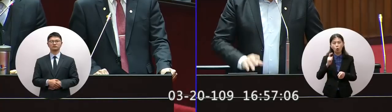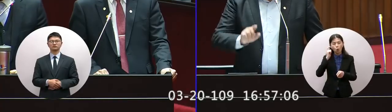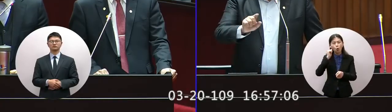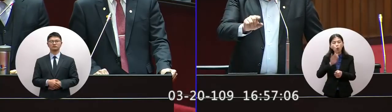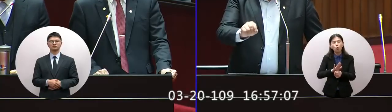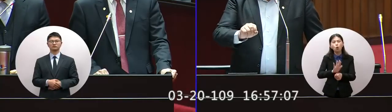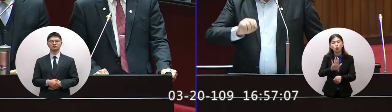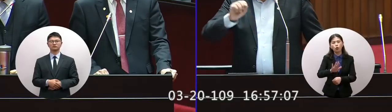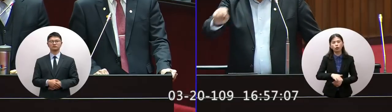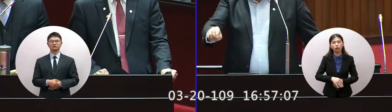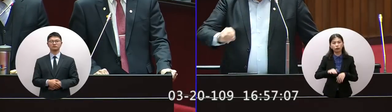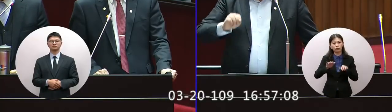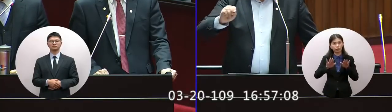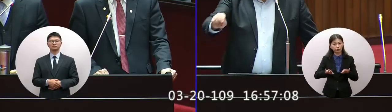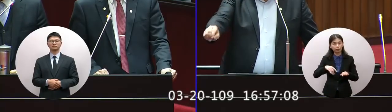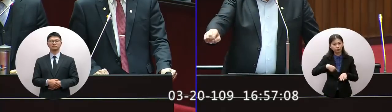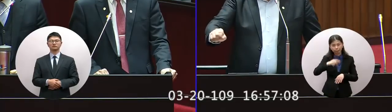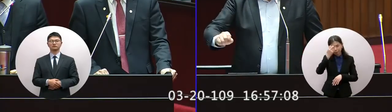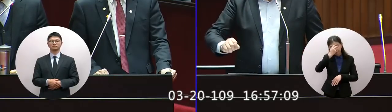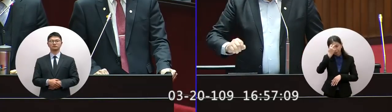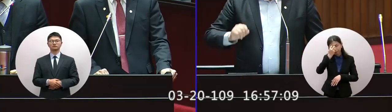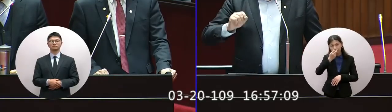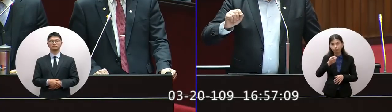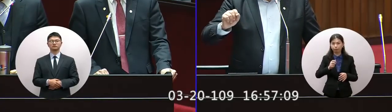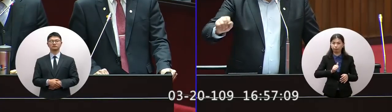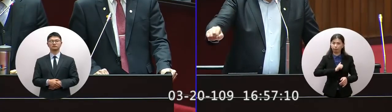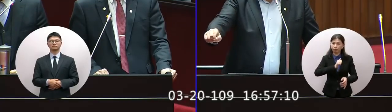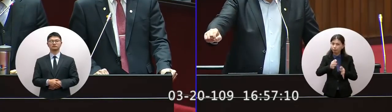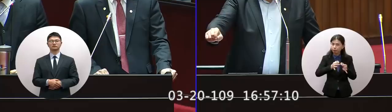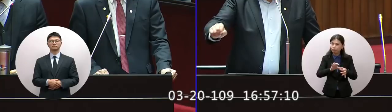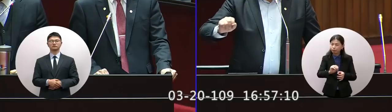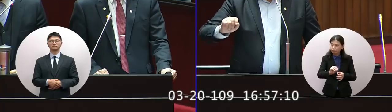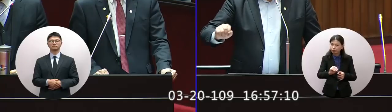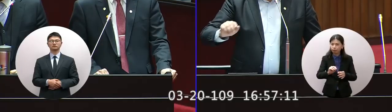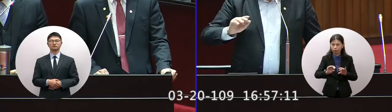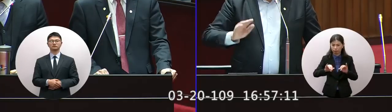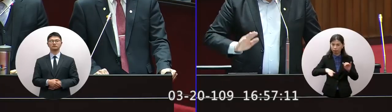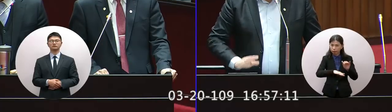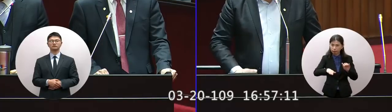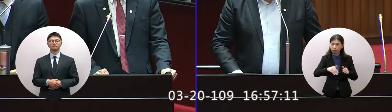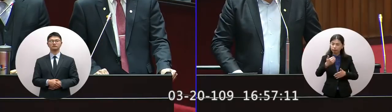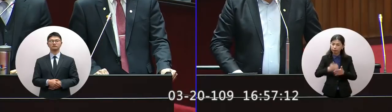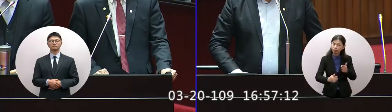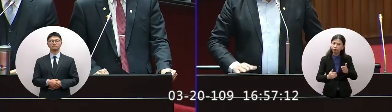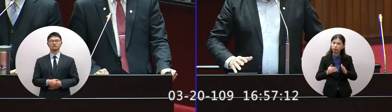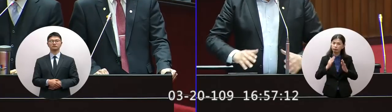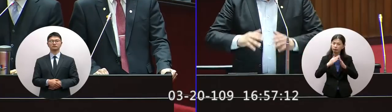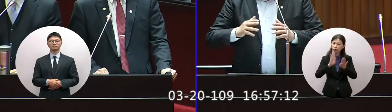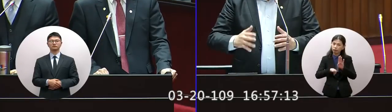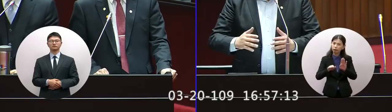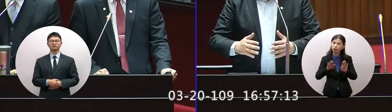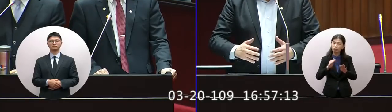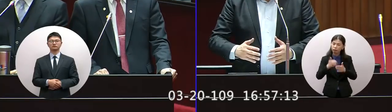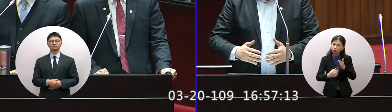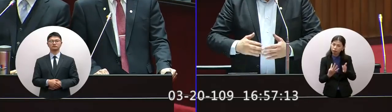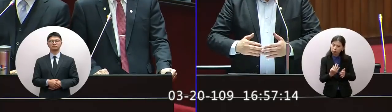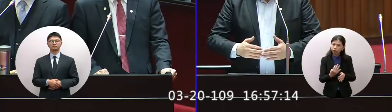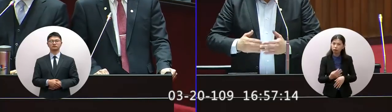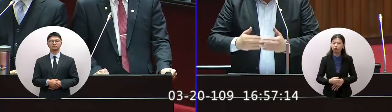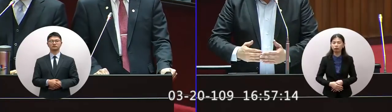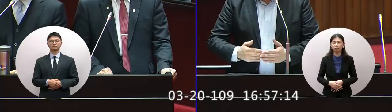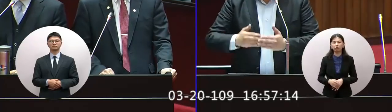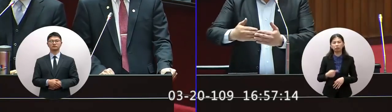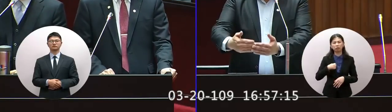部分現在你們是要去查有沒有實際營業我根據樓地板面積減多少減多少防禍稅我想看到防疫期間